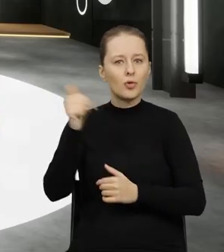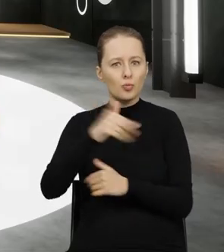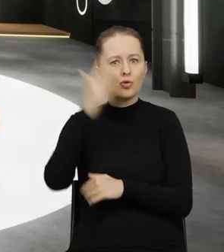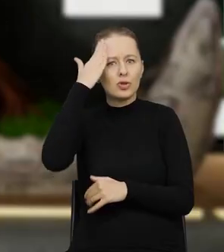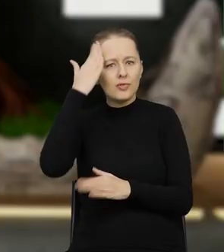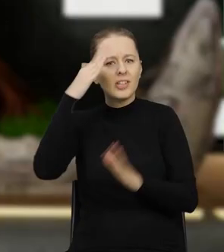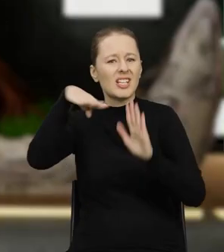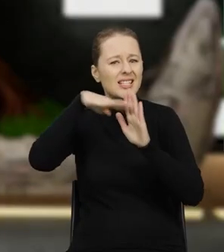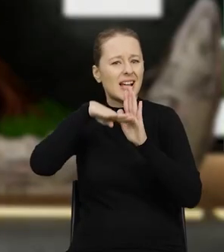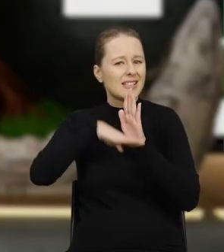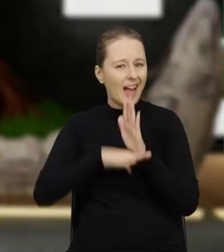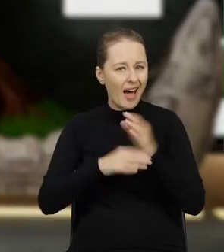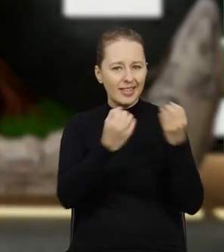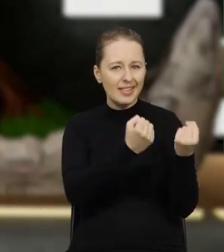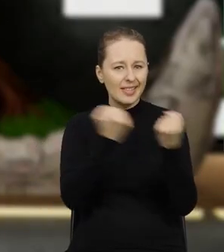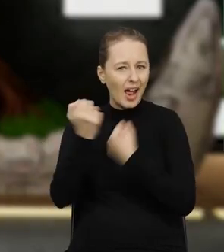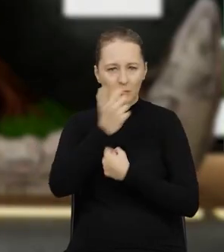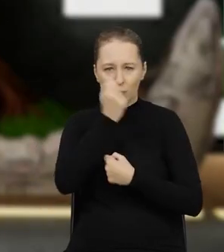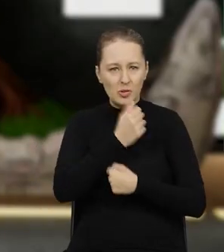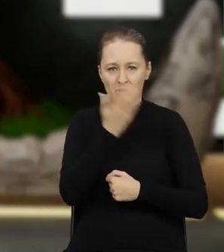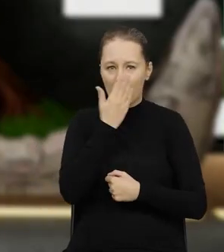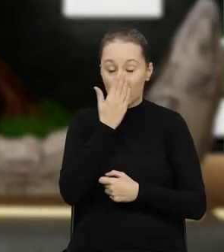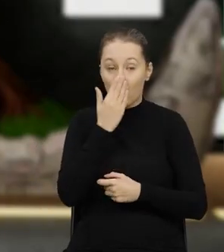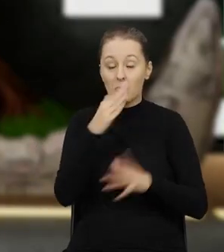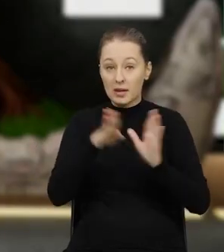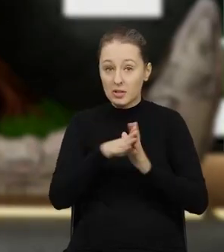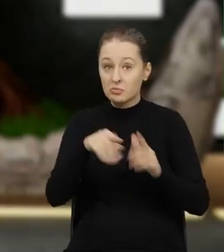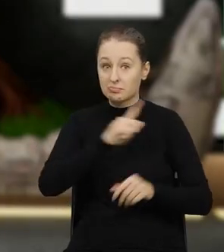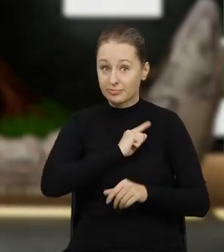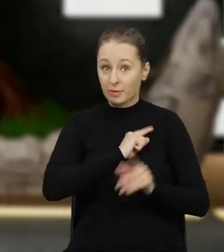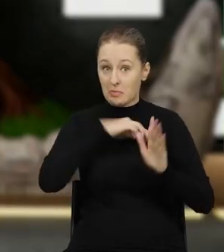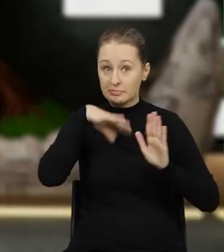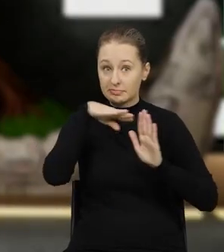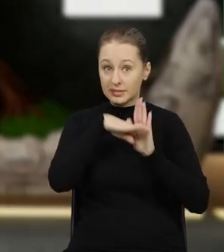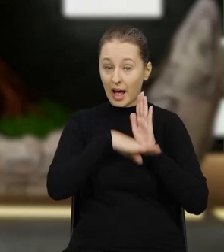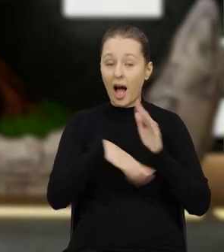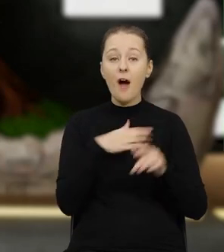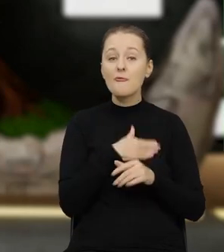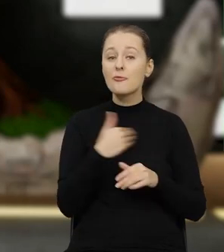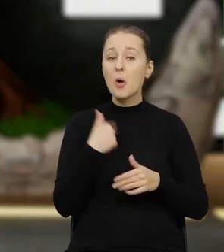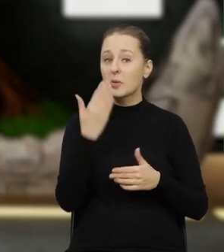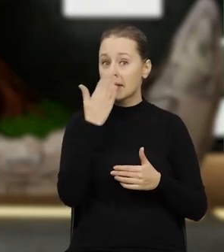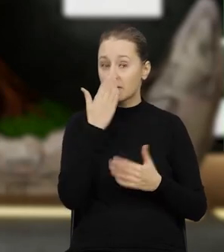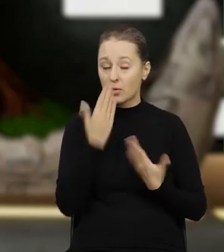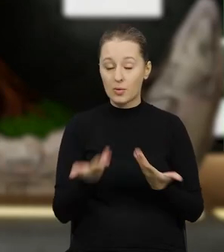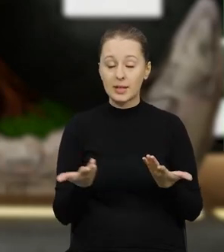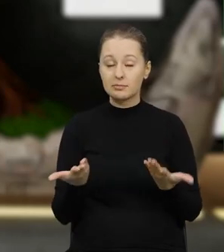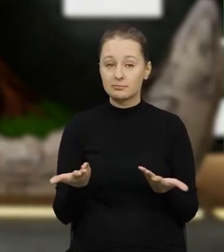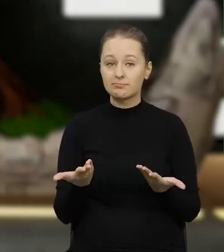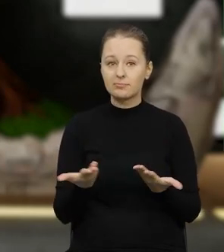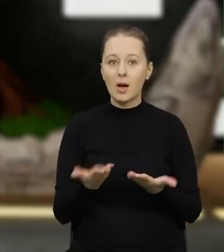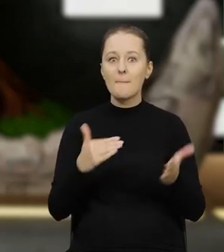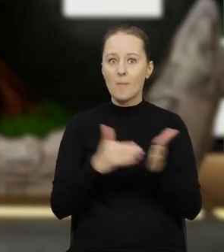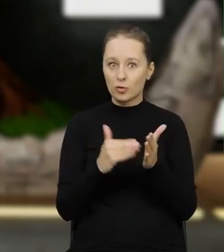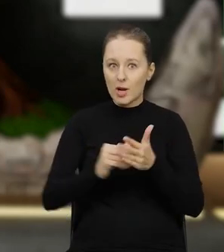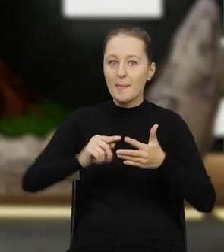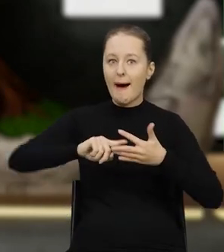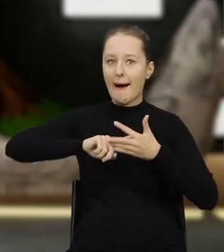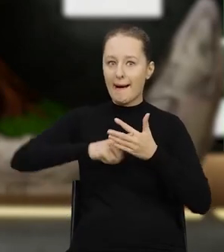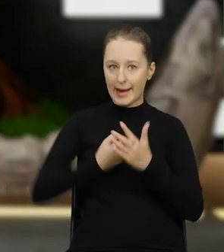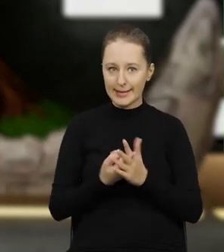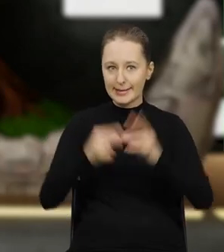wiedzieć jakie tam są zasady transportu odpadów i zgodnie z nimi postępować. W Polsce polega to na tym, że trzeba być